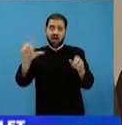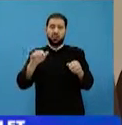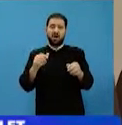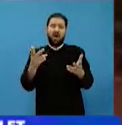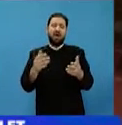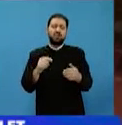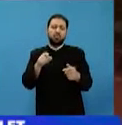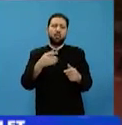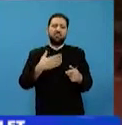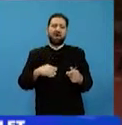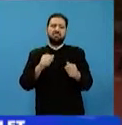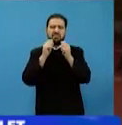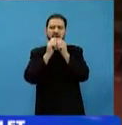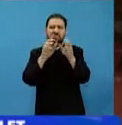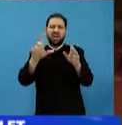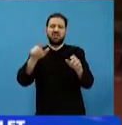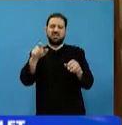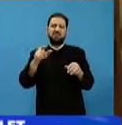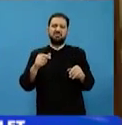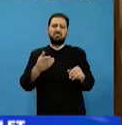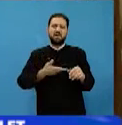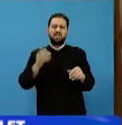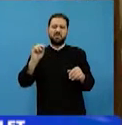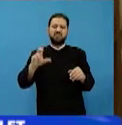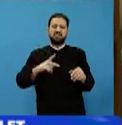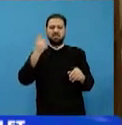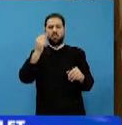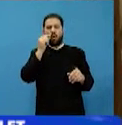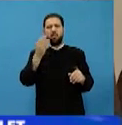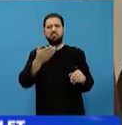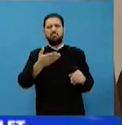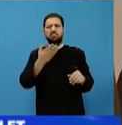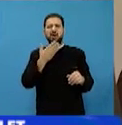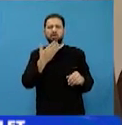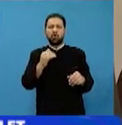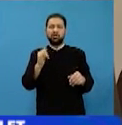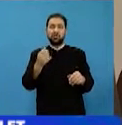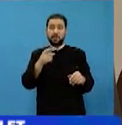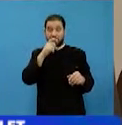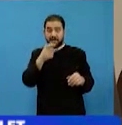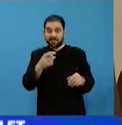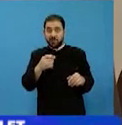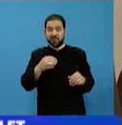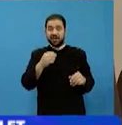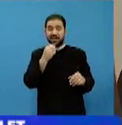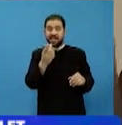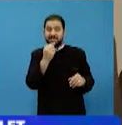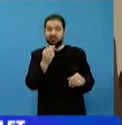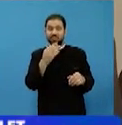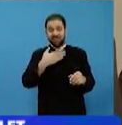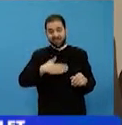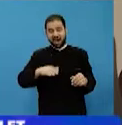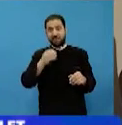lui. Nu, el e oricum, este un păcătos. Și băiețelul mai departe a răspuns că vrea